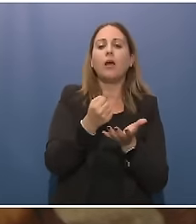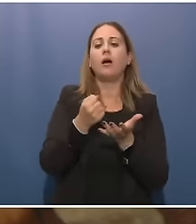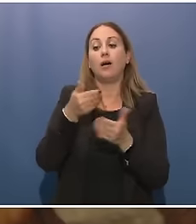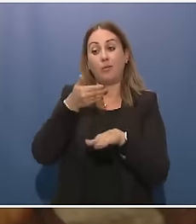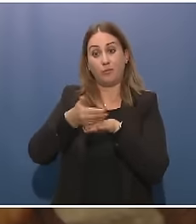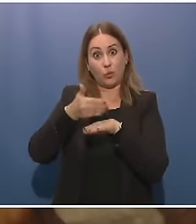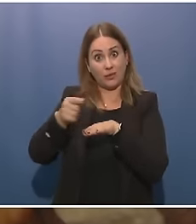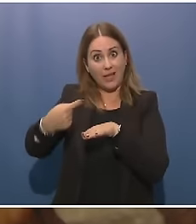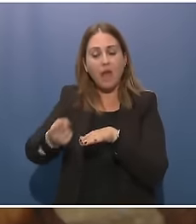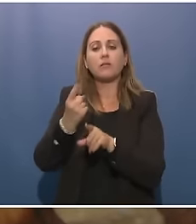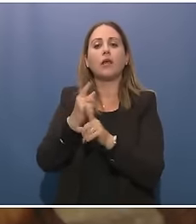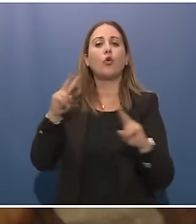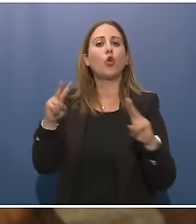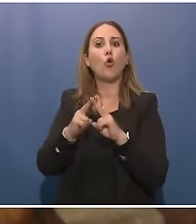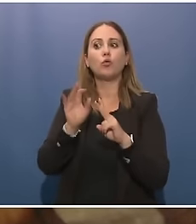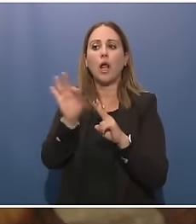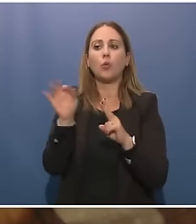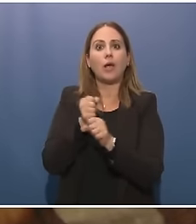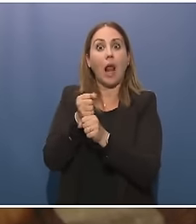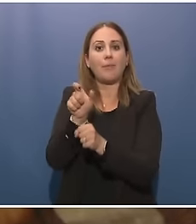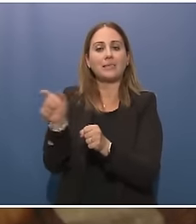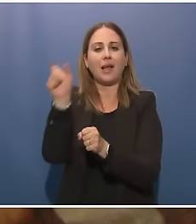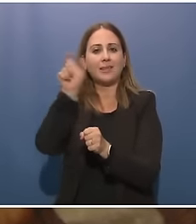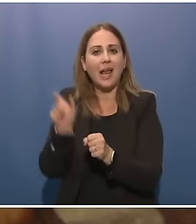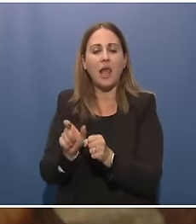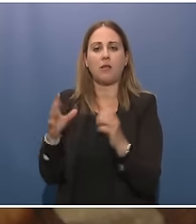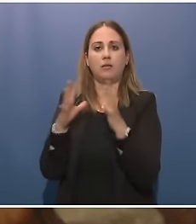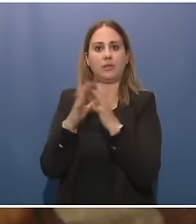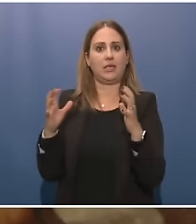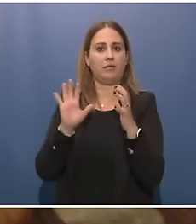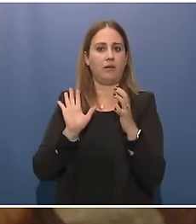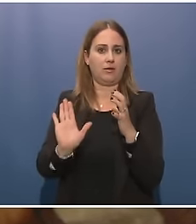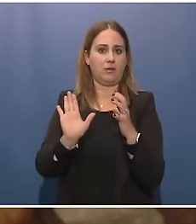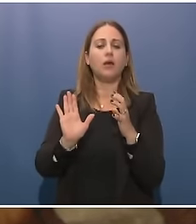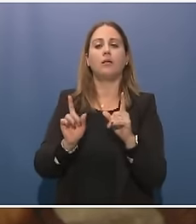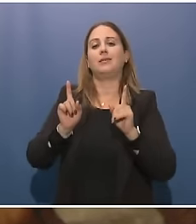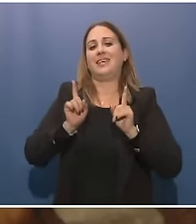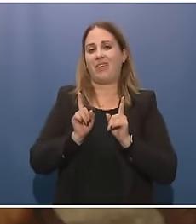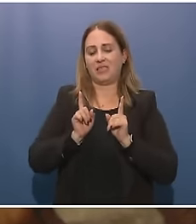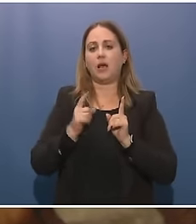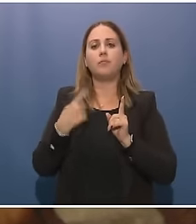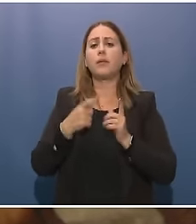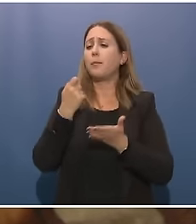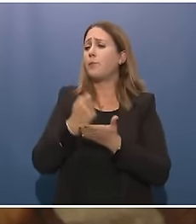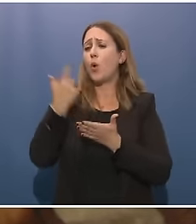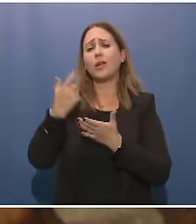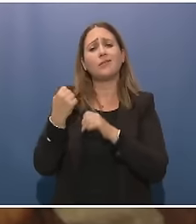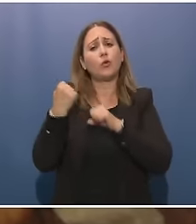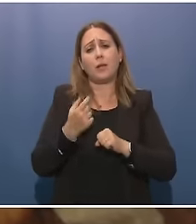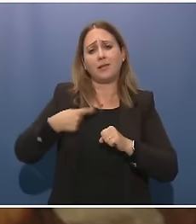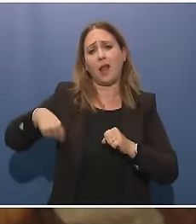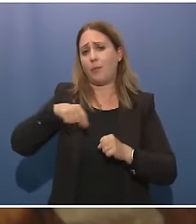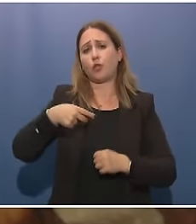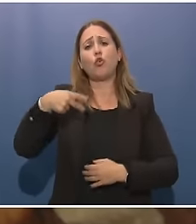italiana che è vitale per la nostra base Nato. Li incontrerò qui a Roma e poi anche